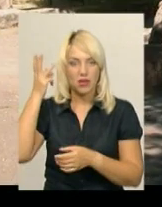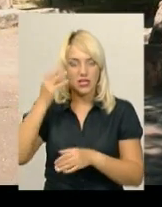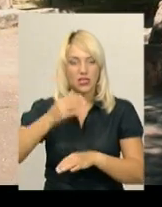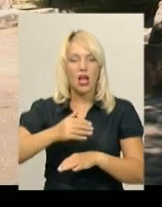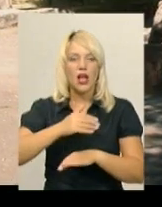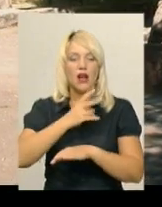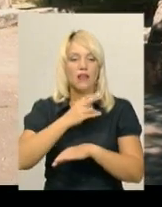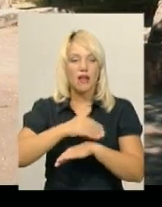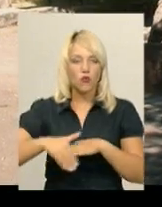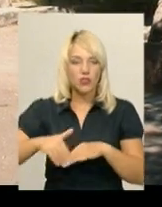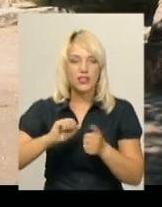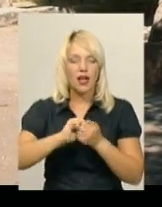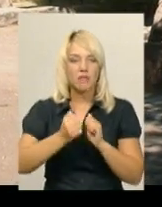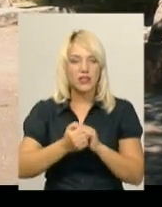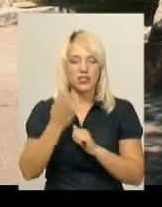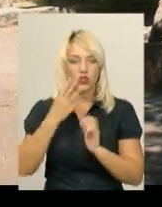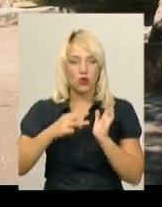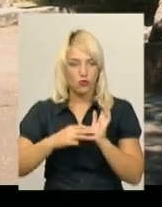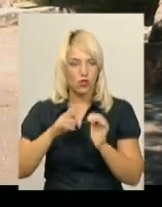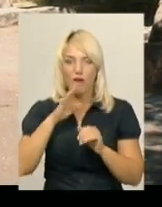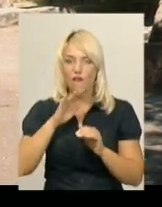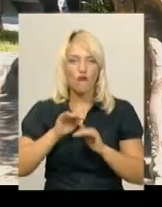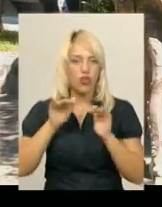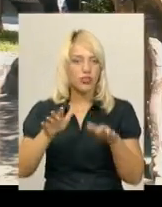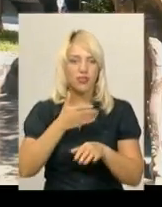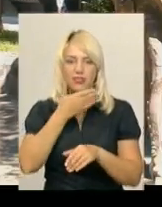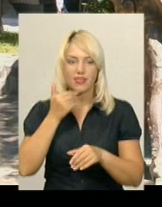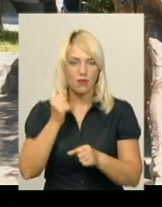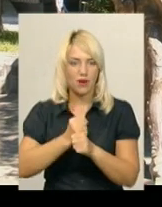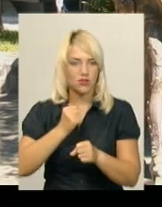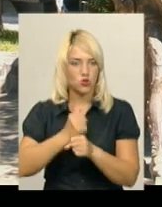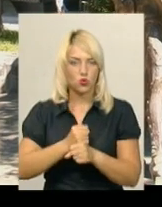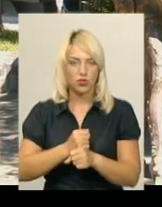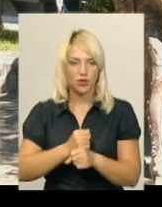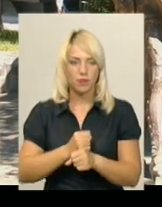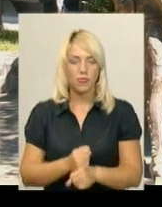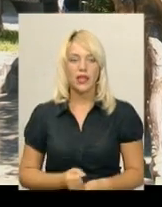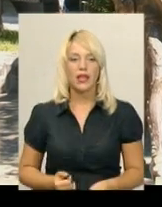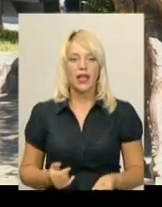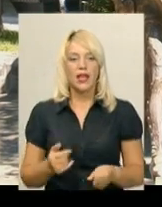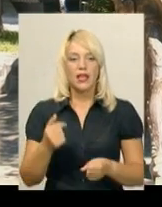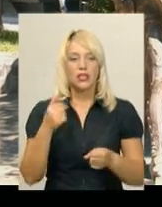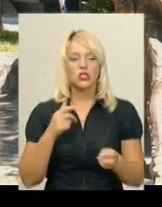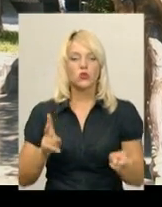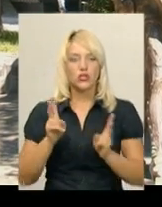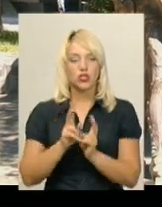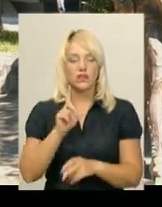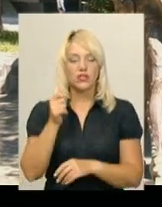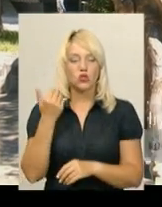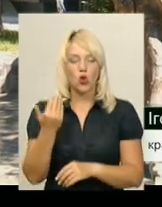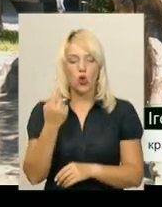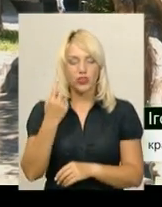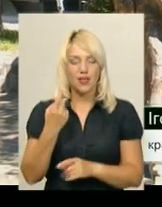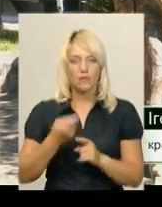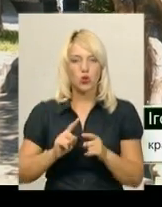вулиці Кам'янецькій, 48. Зараз фонтан не працює, каже краєзнавець Ігор Западенко. Я зустрічався з одним із його